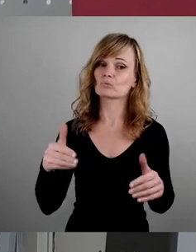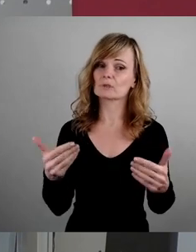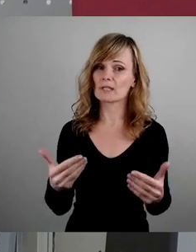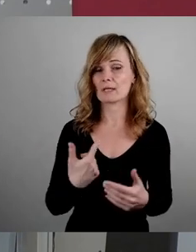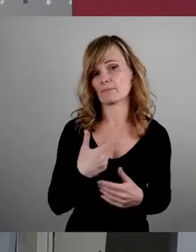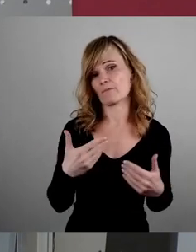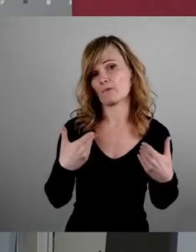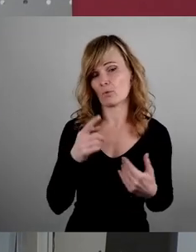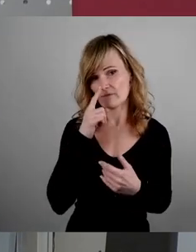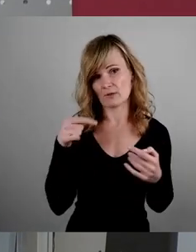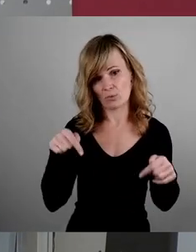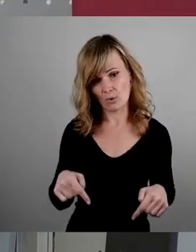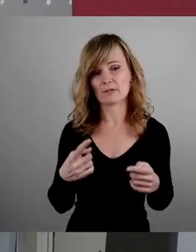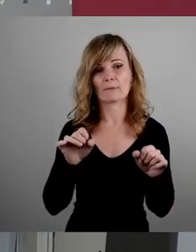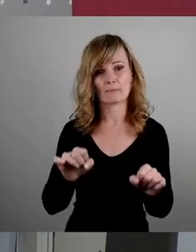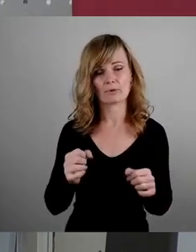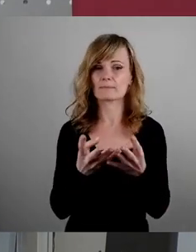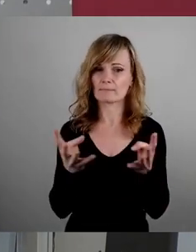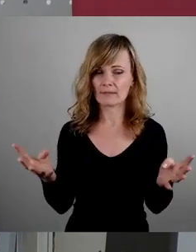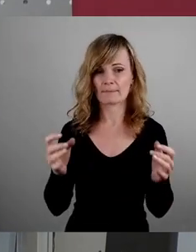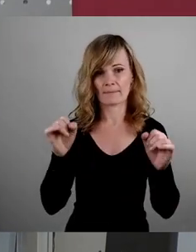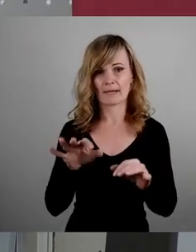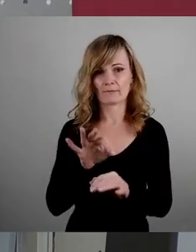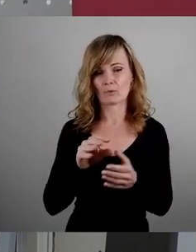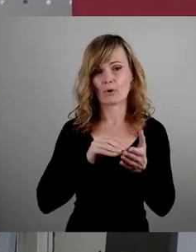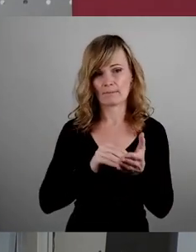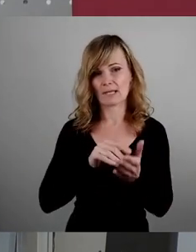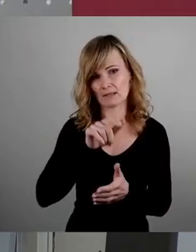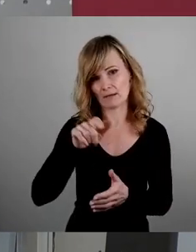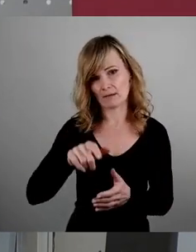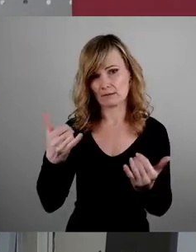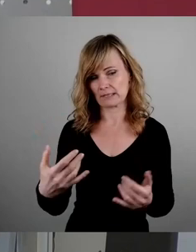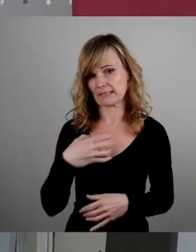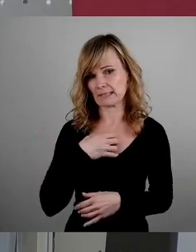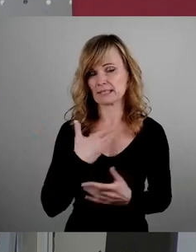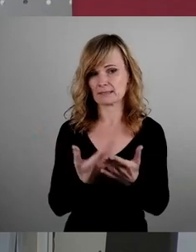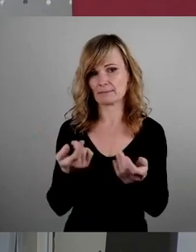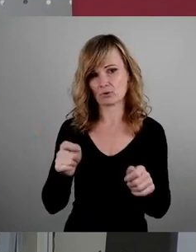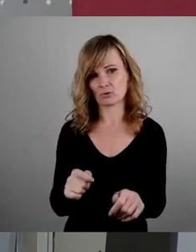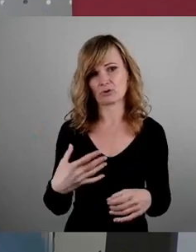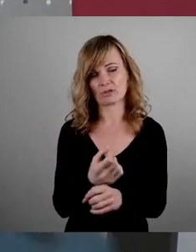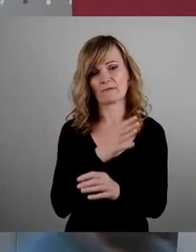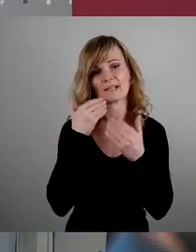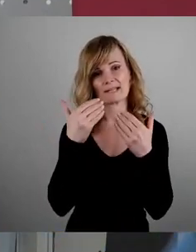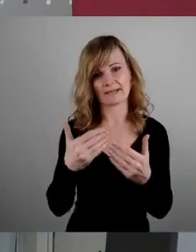freuen, wenn wir heute mit möglichst breiter Mehrheit für die Mieterinnen und Mieter in Dresden diesen Beschluss auch fassen. Vielen Dank.